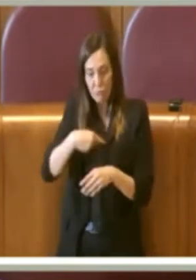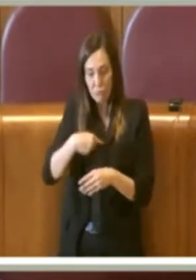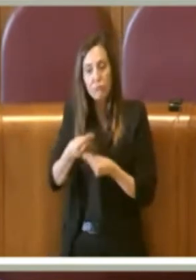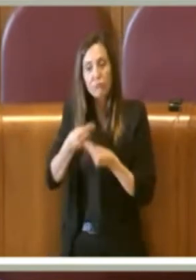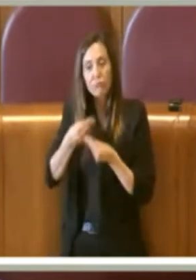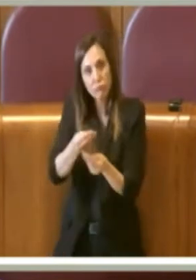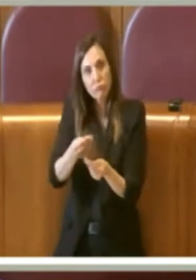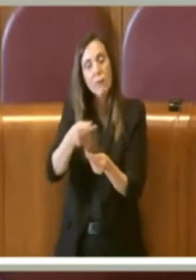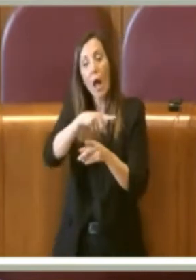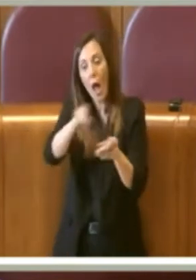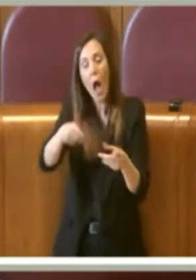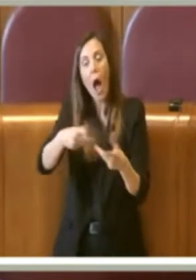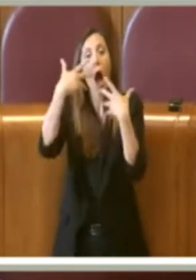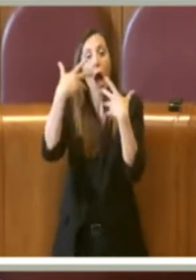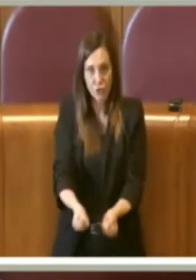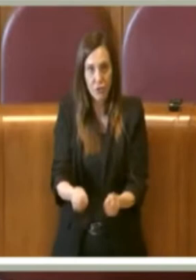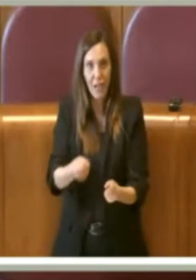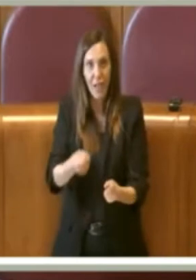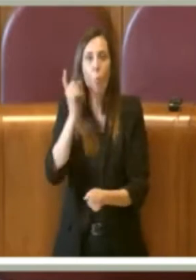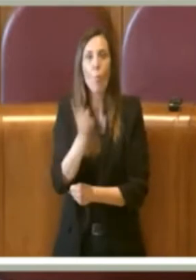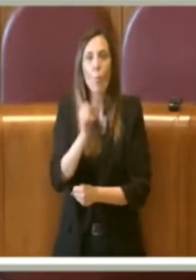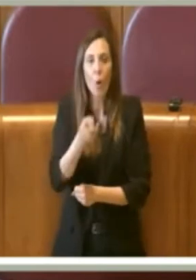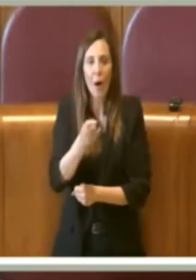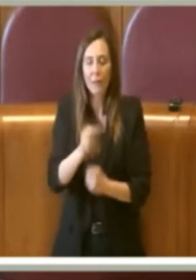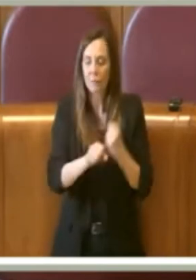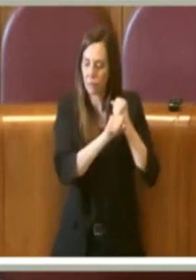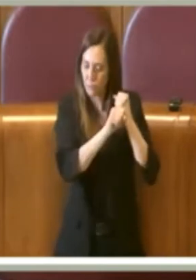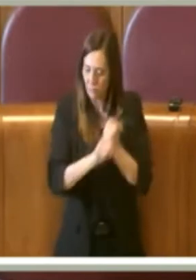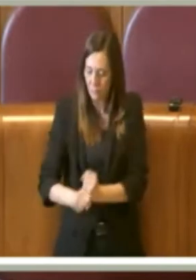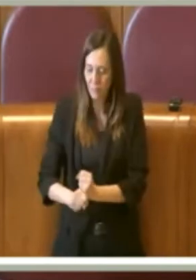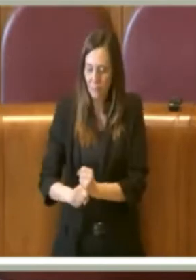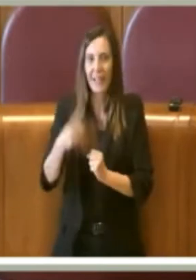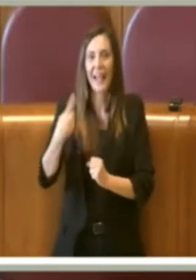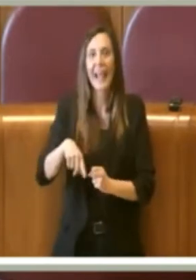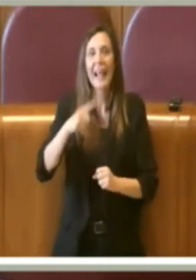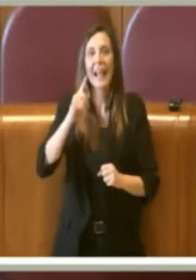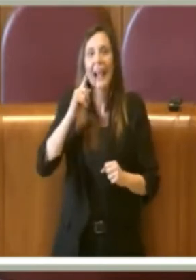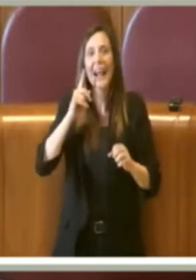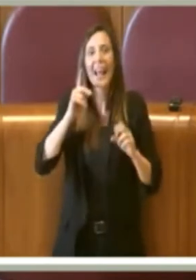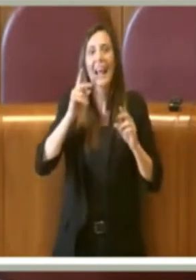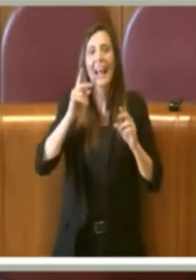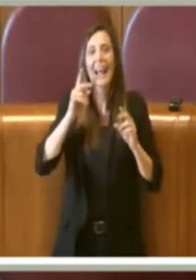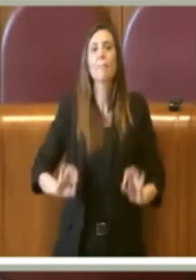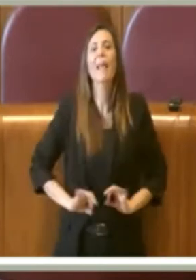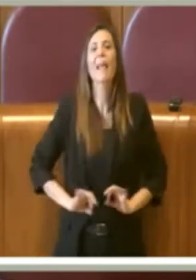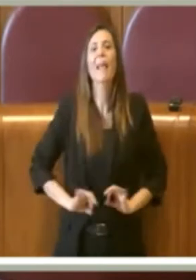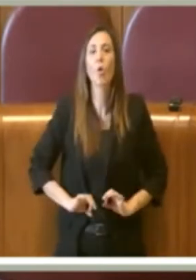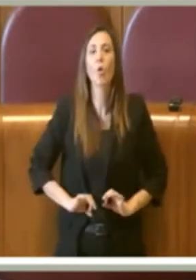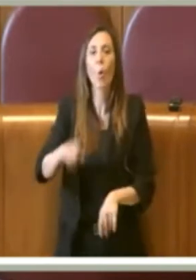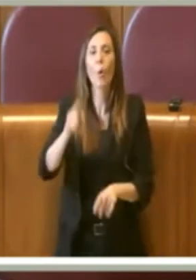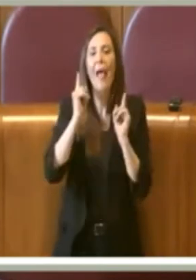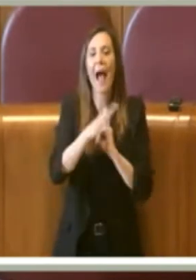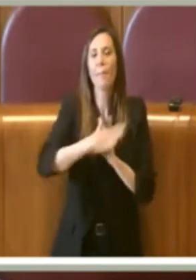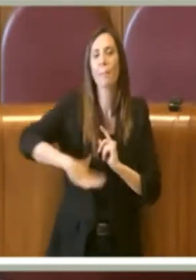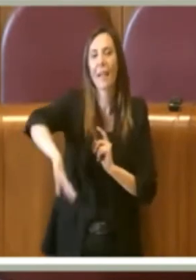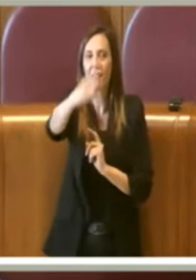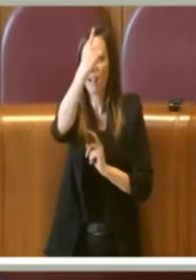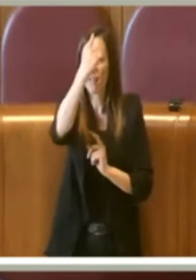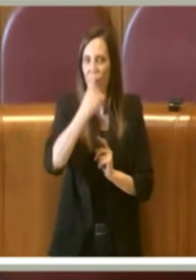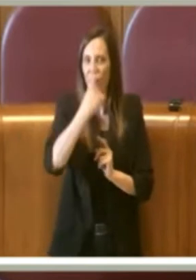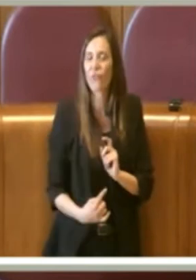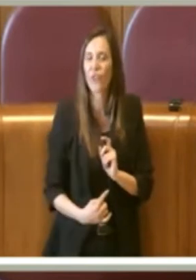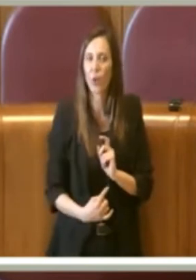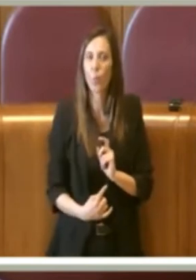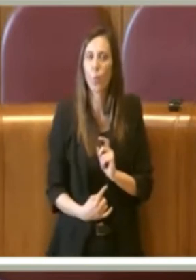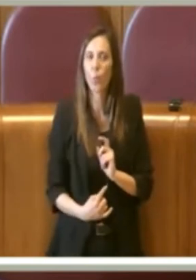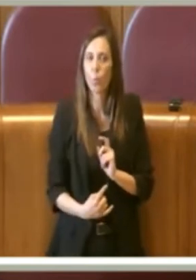è stato accolto e reputiamo importantissimo è quello dell'istituzione dell'ispettore ambientale, cioè di quella figura della